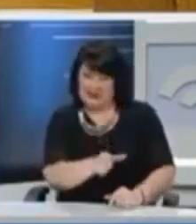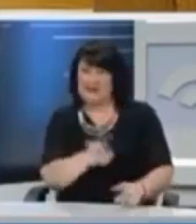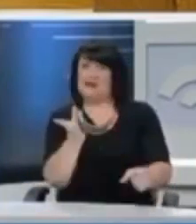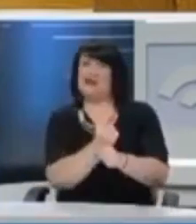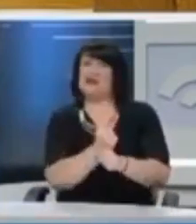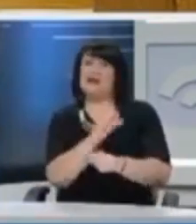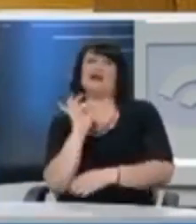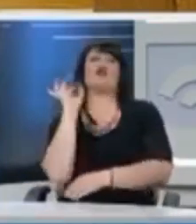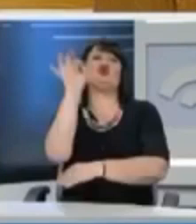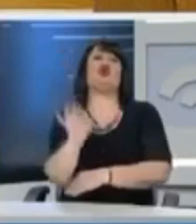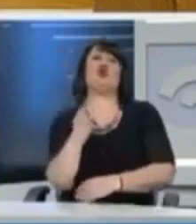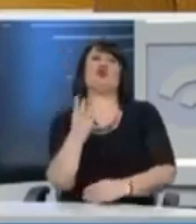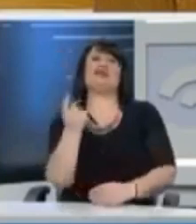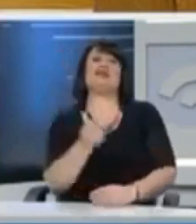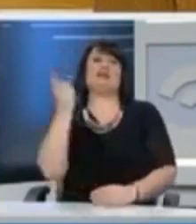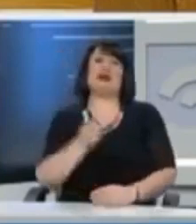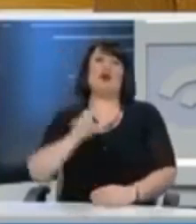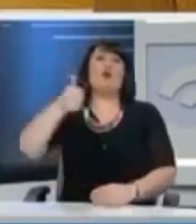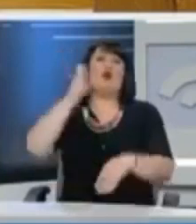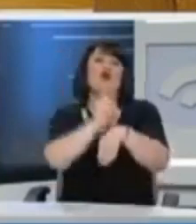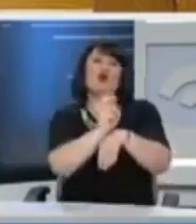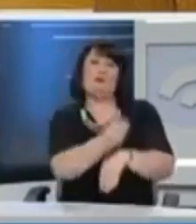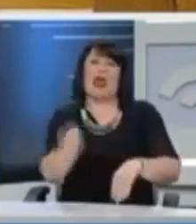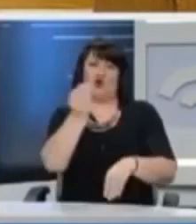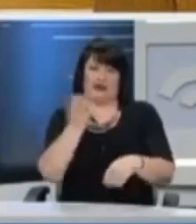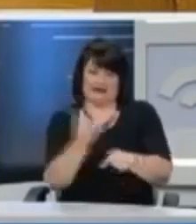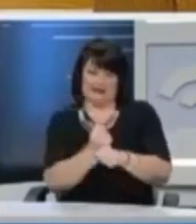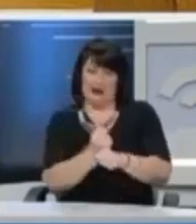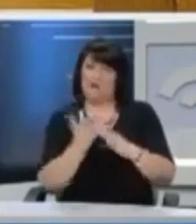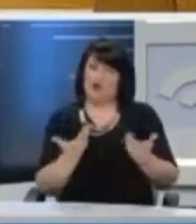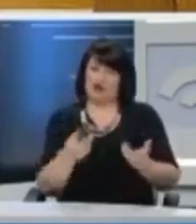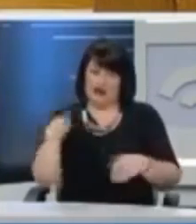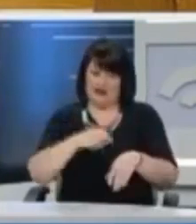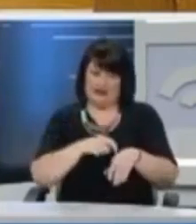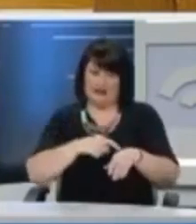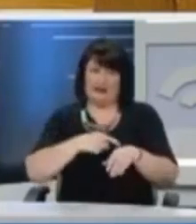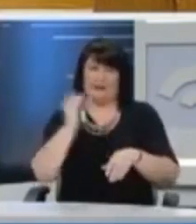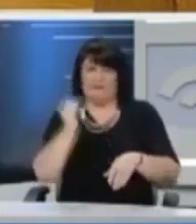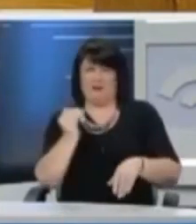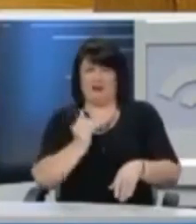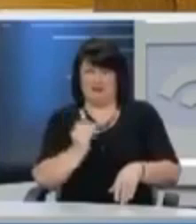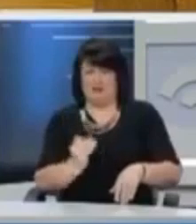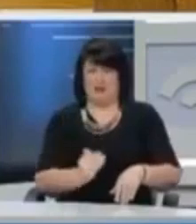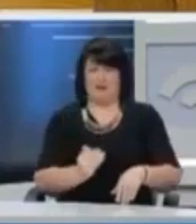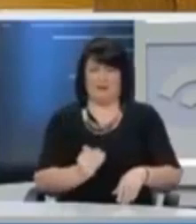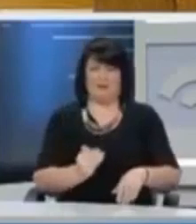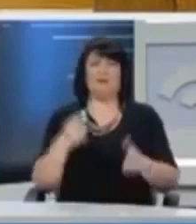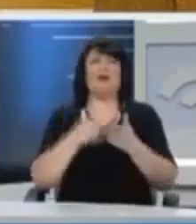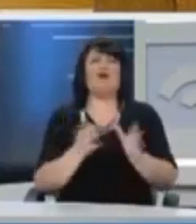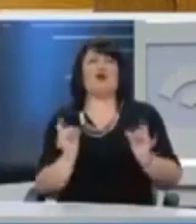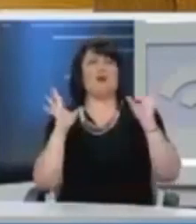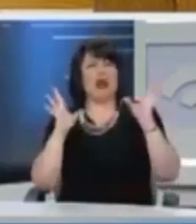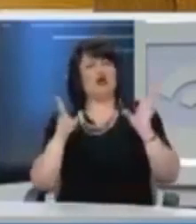το στόχο του 3,5% του πρωτογενούς πλουάνασματος με αυτές τις μειώσεις που κάνετε, τις